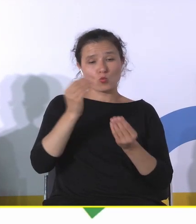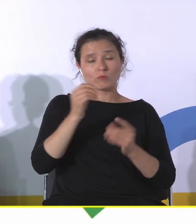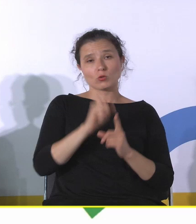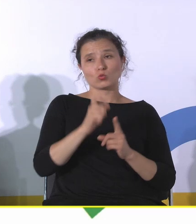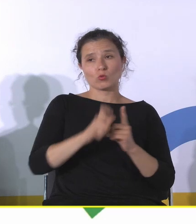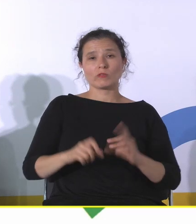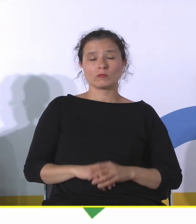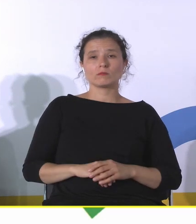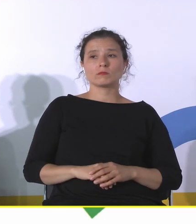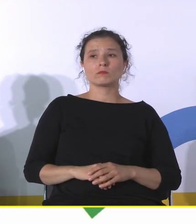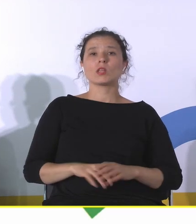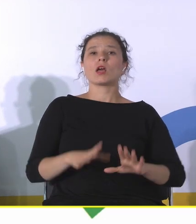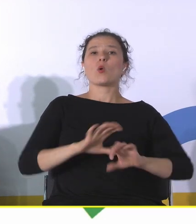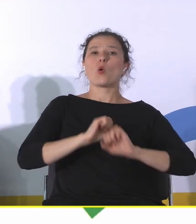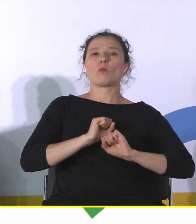Uodpornienie,